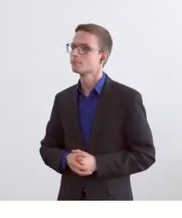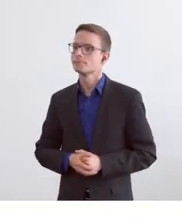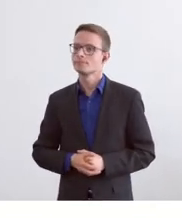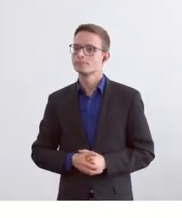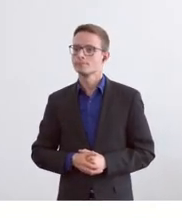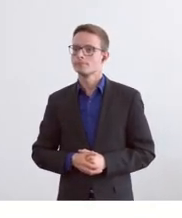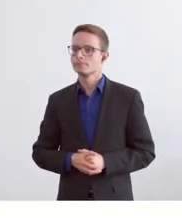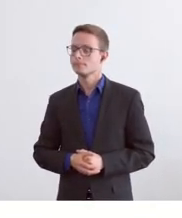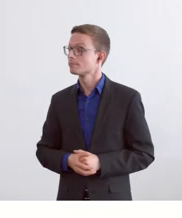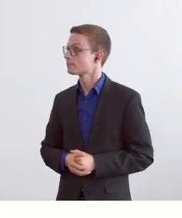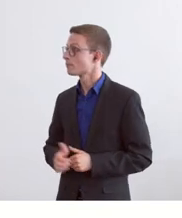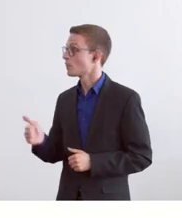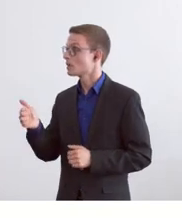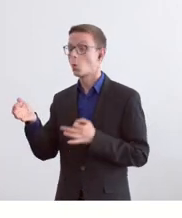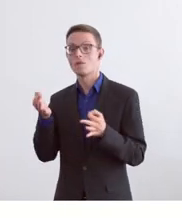Gibt es weitere Fragen?